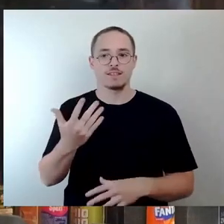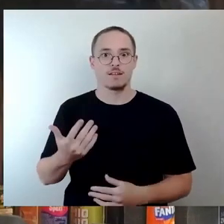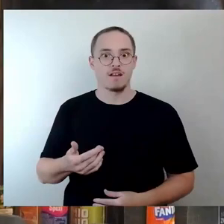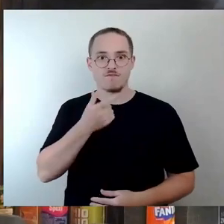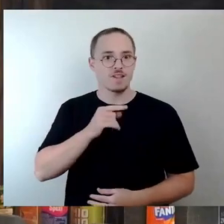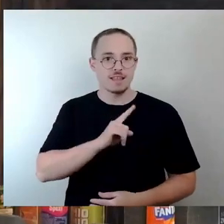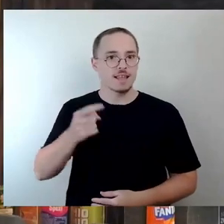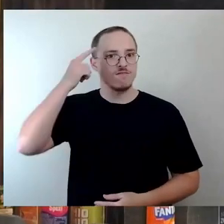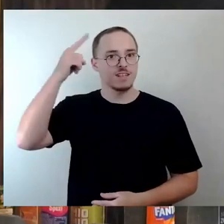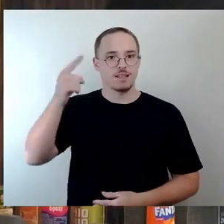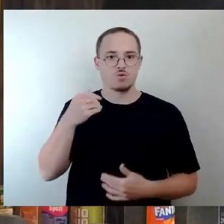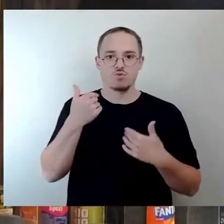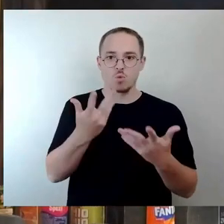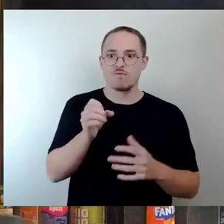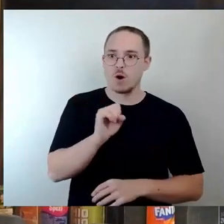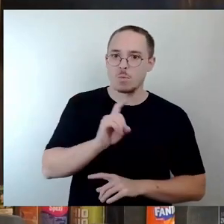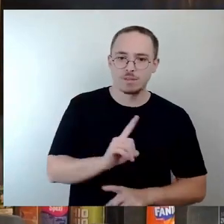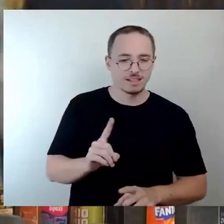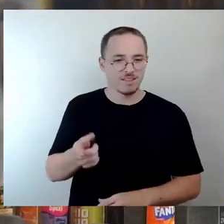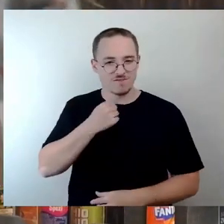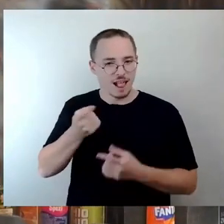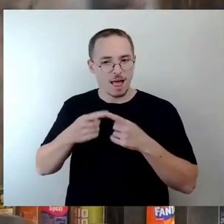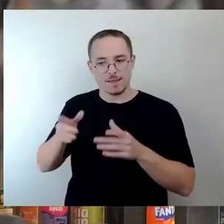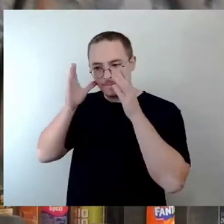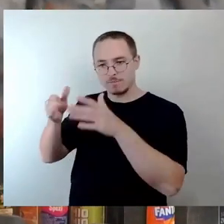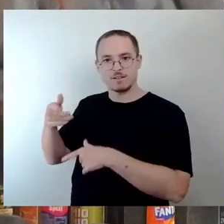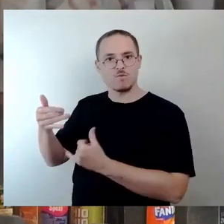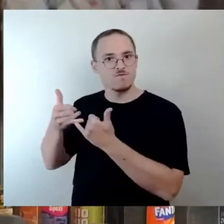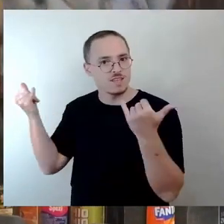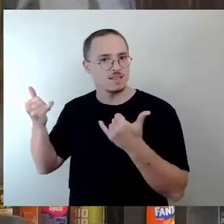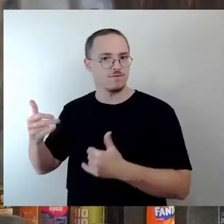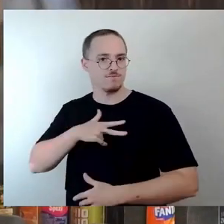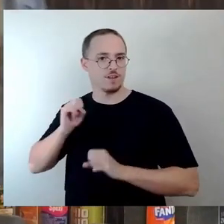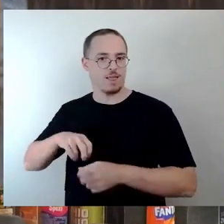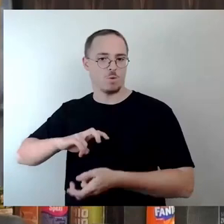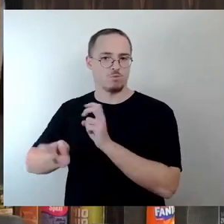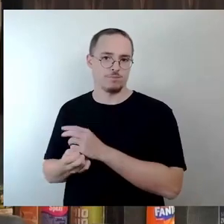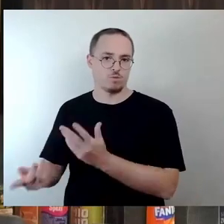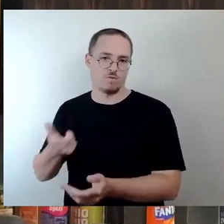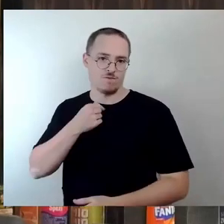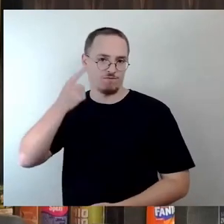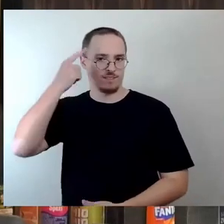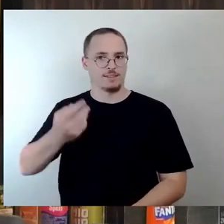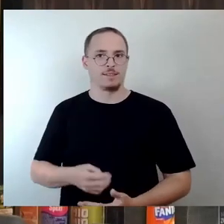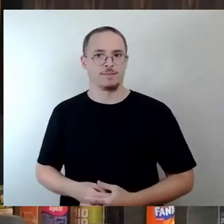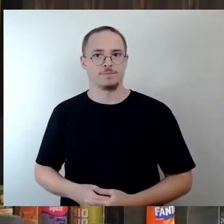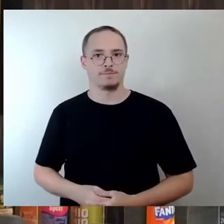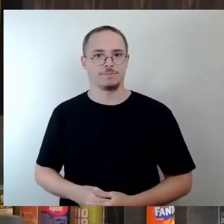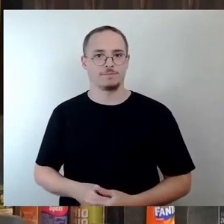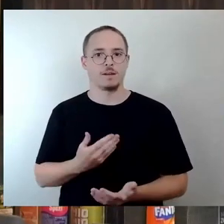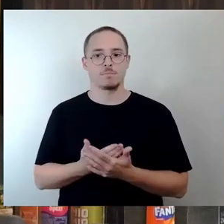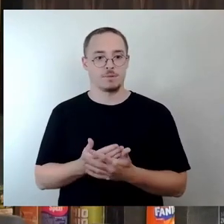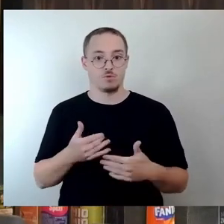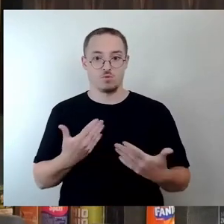einen, wie ist das Beteiligungsinteresse der Schulen am geplanten Modellprojekt Schulhoföffnung und woran scheitert es bei den anderen Schulen? Und die zweite